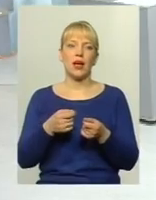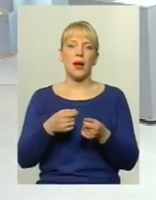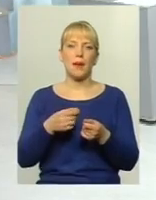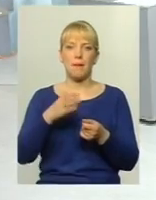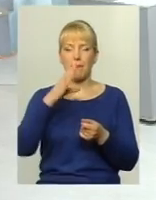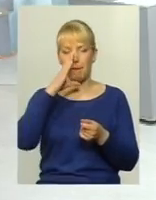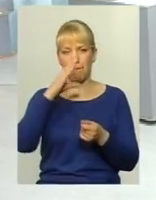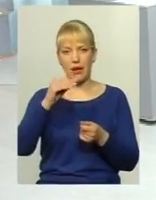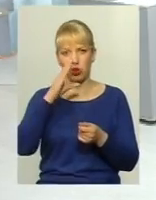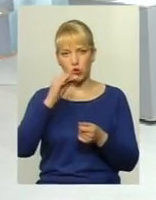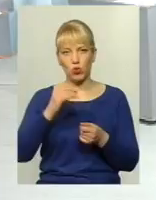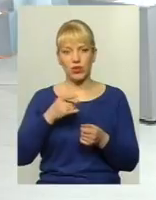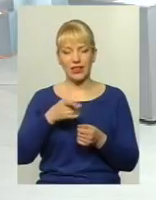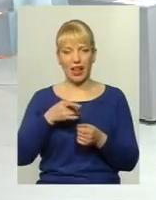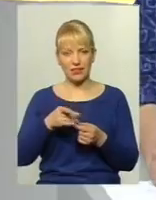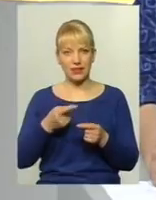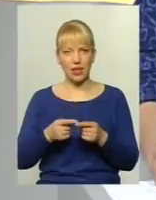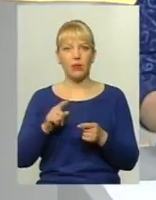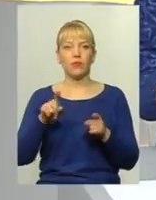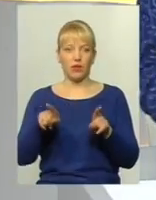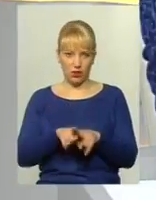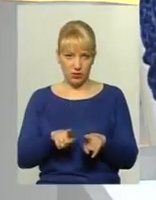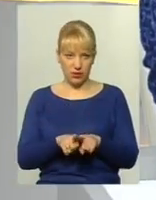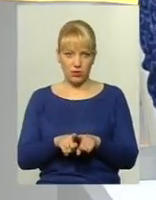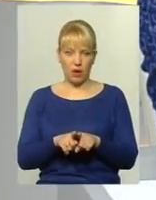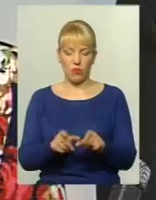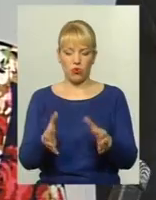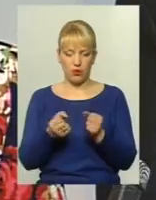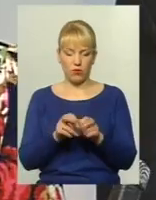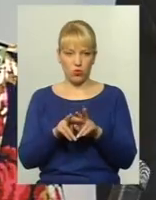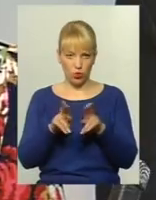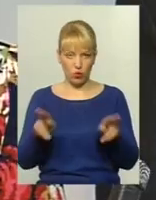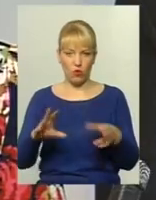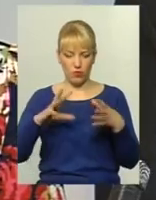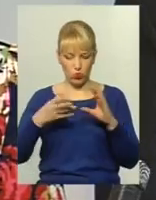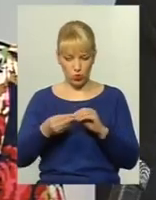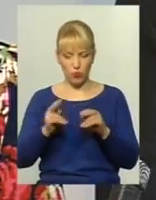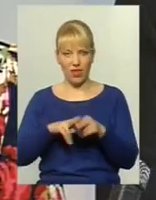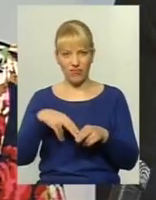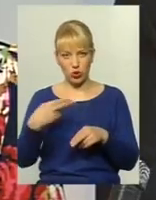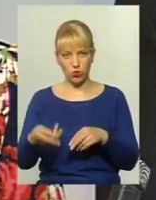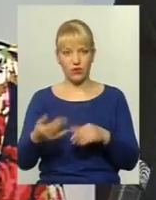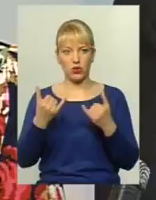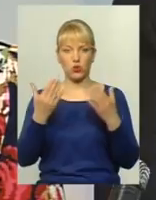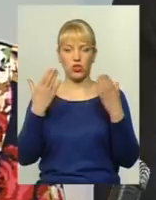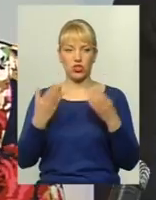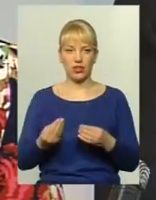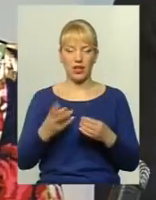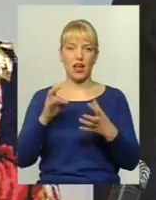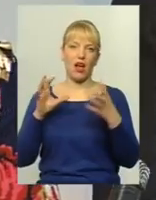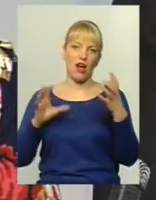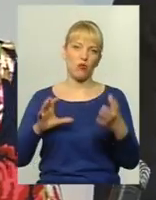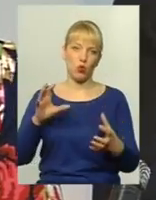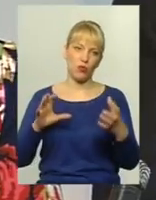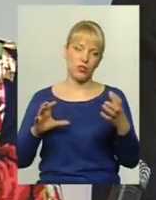не великий транспорт, а маленькі маршрутки, теж отримує однакову суму на рішкодування. На сьогоднішній день в нас на автобусні перевезення,